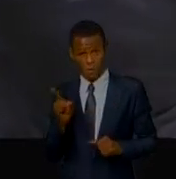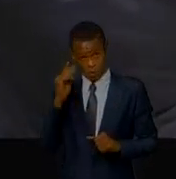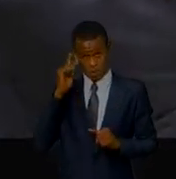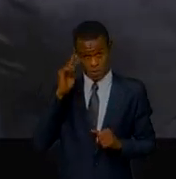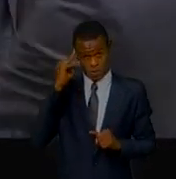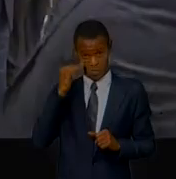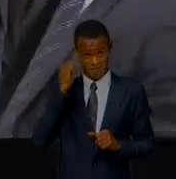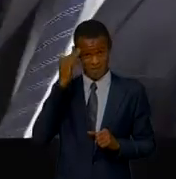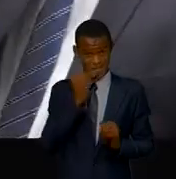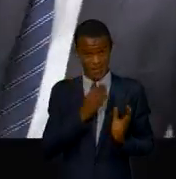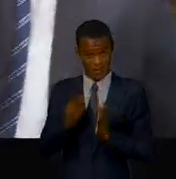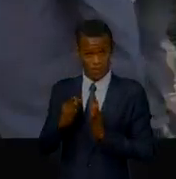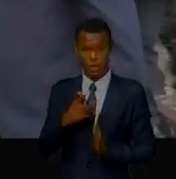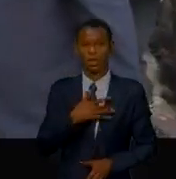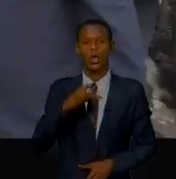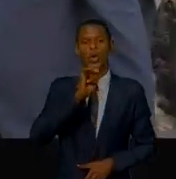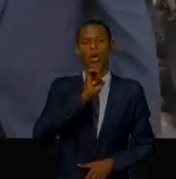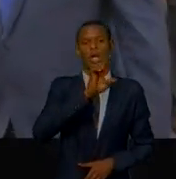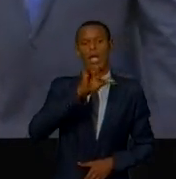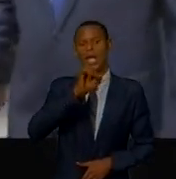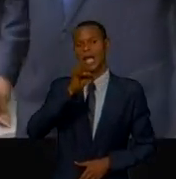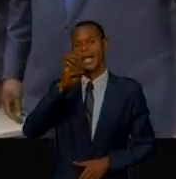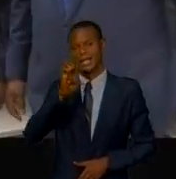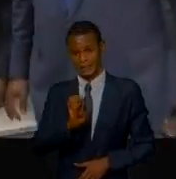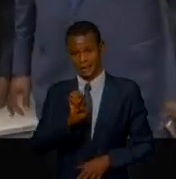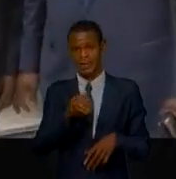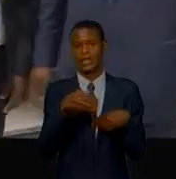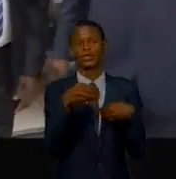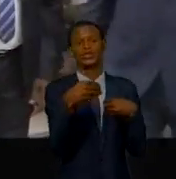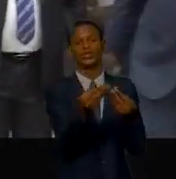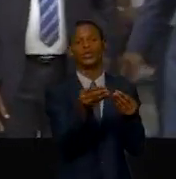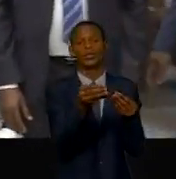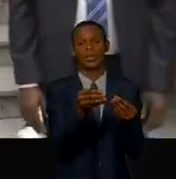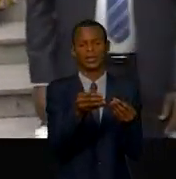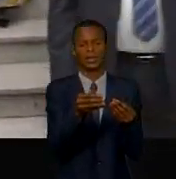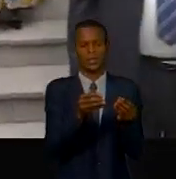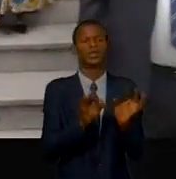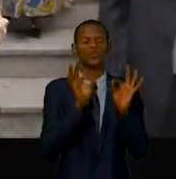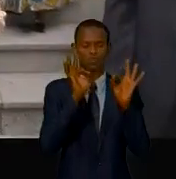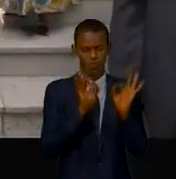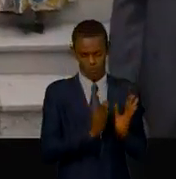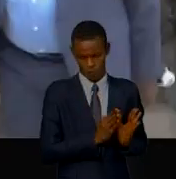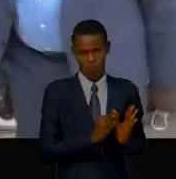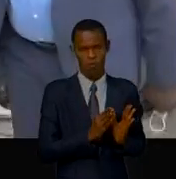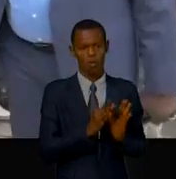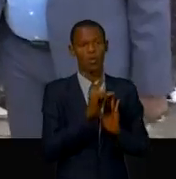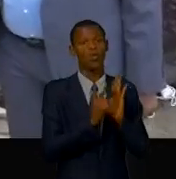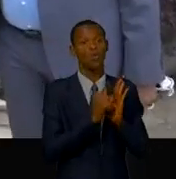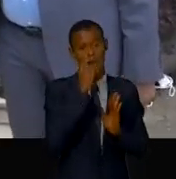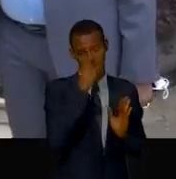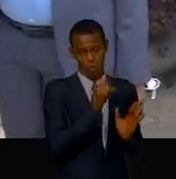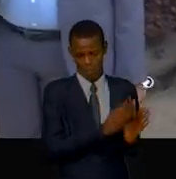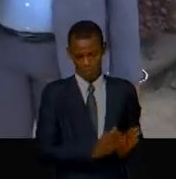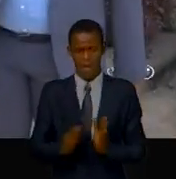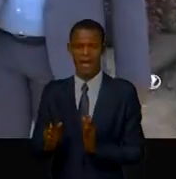Mounemwe a doté les pays d'un plan national stratégique de développement. Elle a conduit les secrétariats techniques du comité de conjoncture